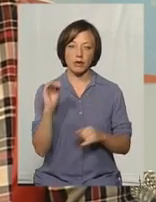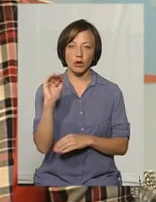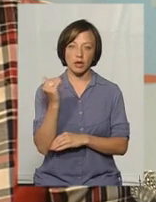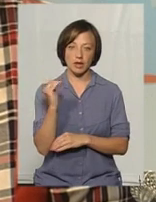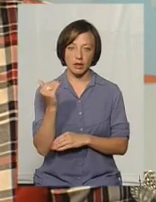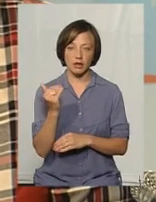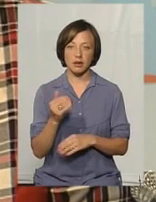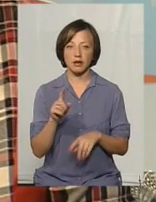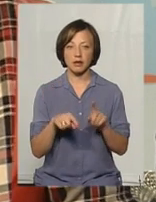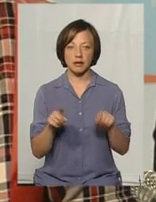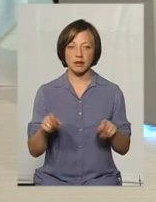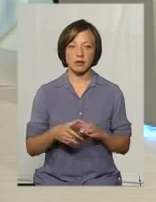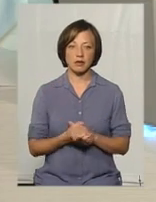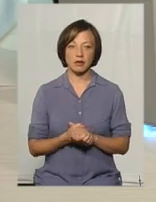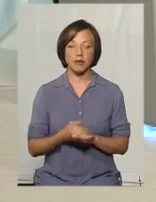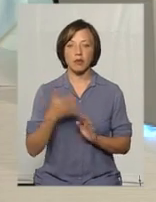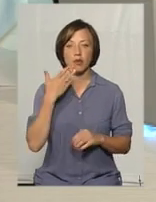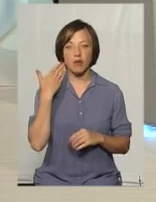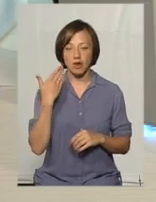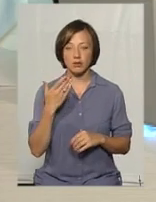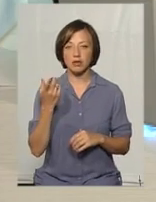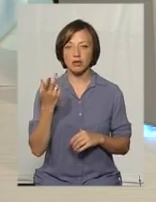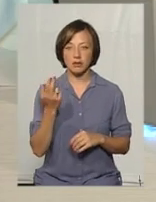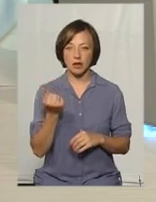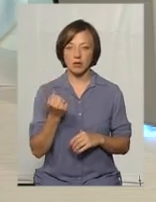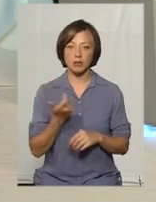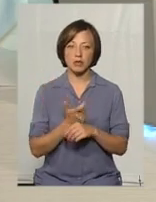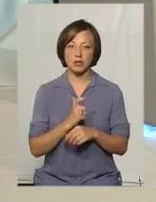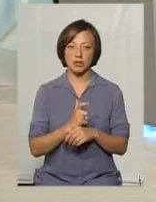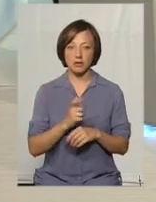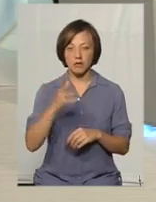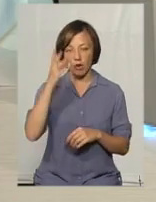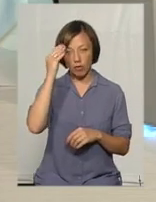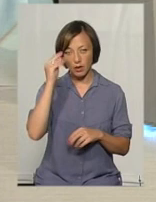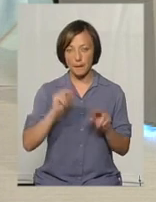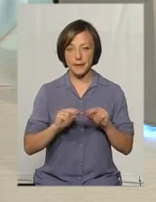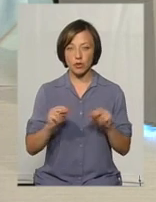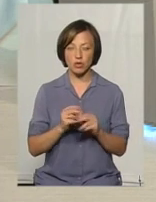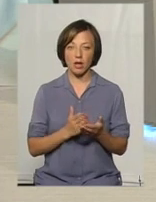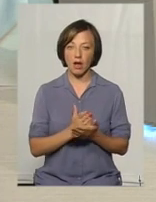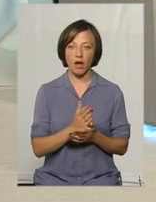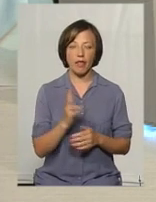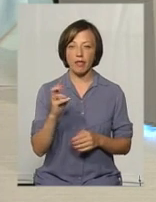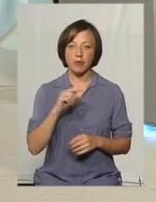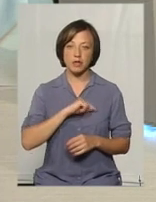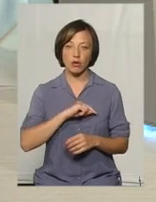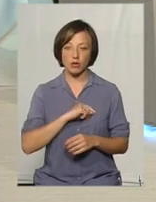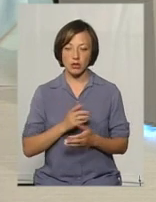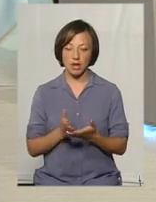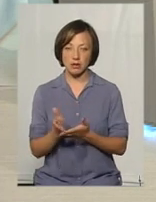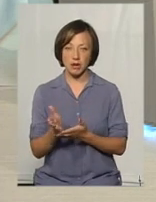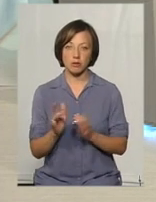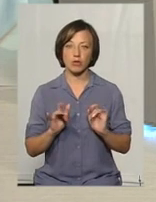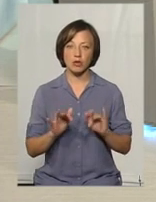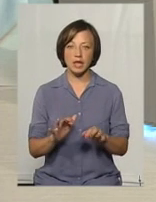Деколи. Можна сказати, і полегшити. Тому що ми більше враховуємо педагогічний аспект, а не психологічний аспект. Процес